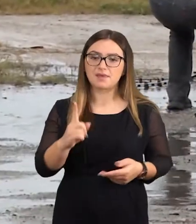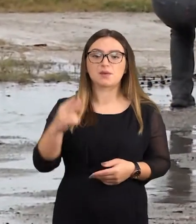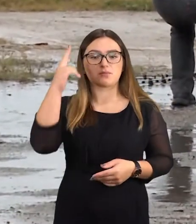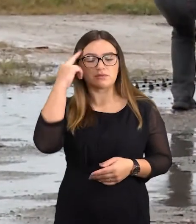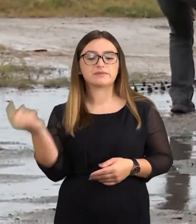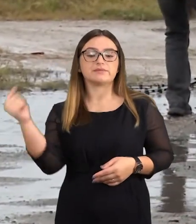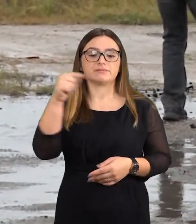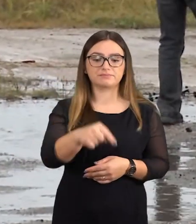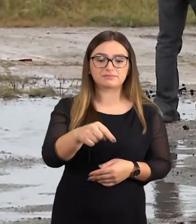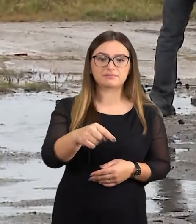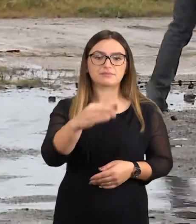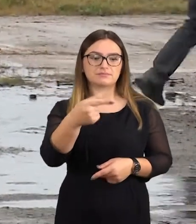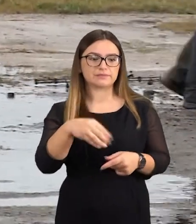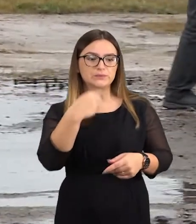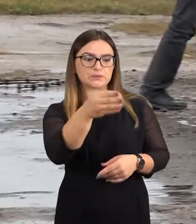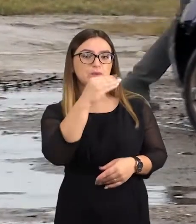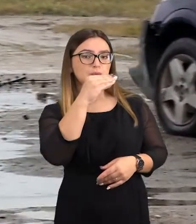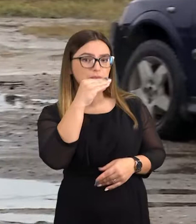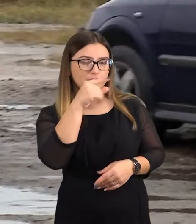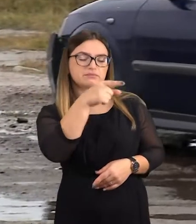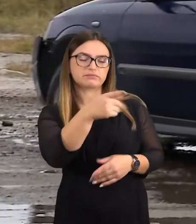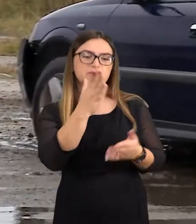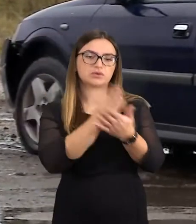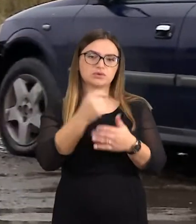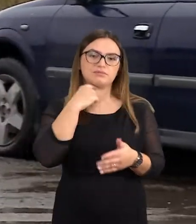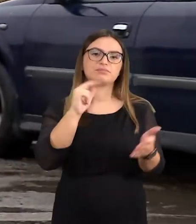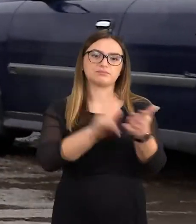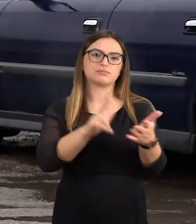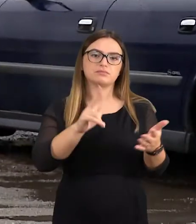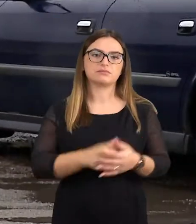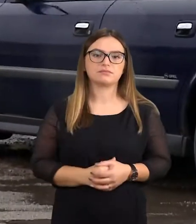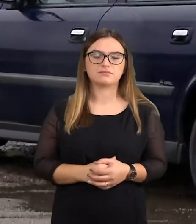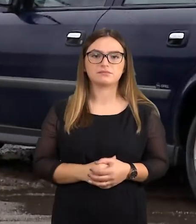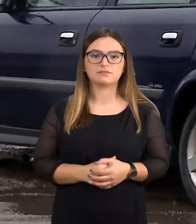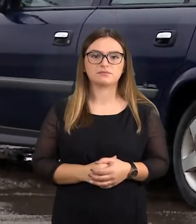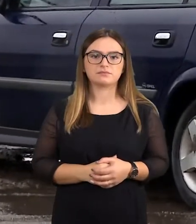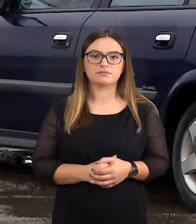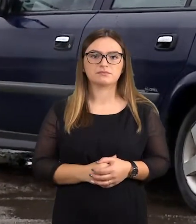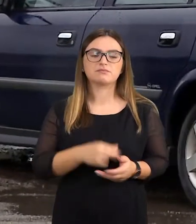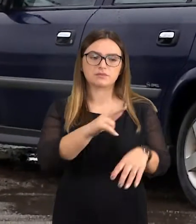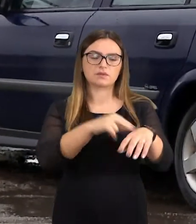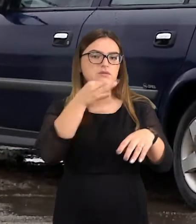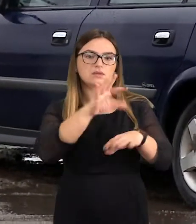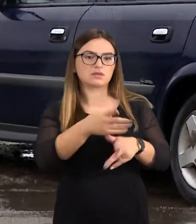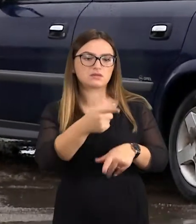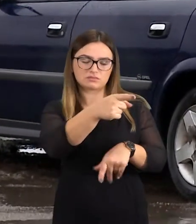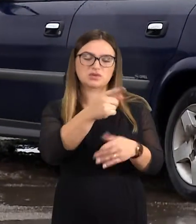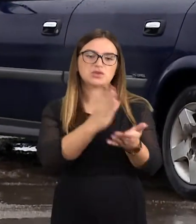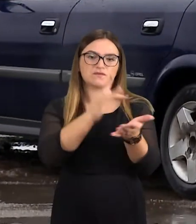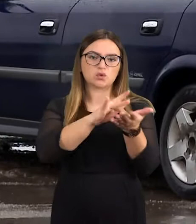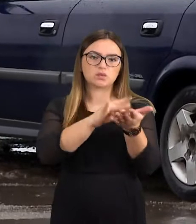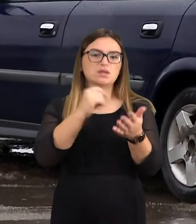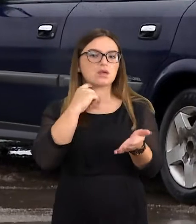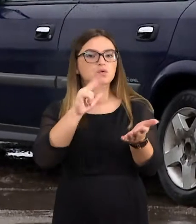Tačiau policijos pareigūnai greitį sitikina, kad įtarinėjimai, jog vyras vairavo girtas, neiš piršto laužti. Neblaivus, vedutinis girtumas